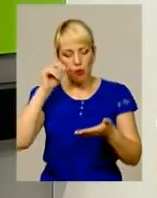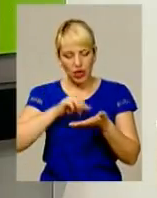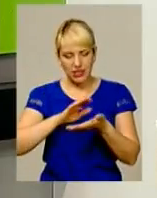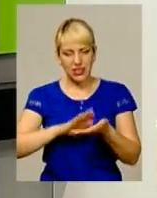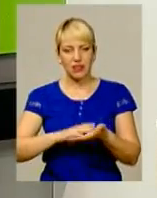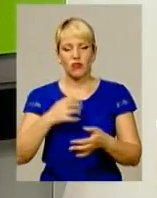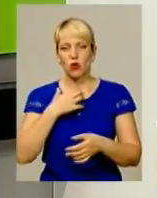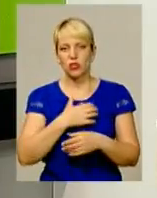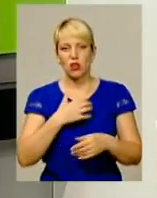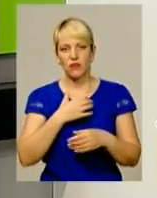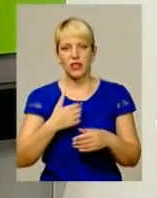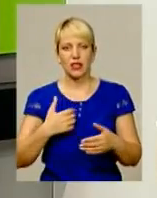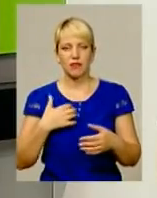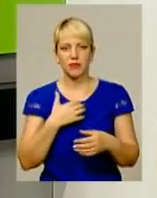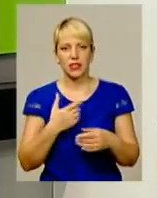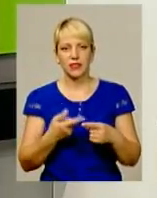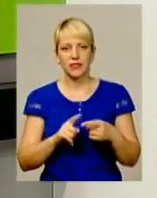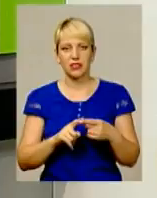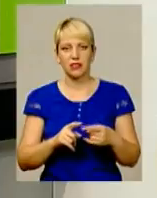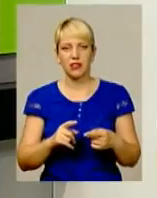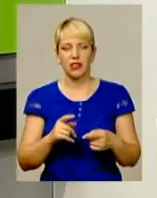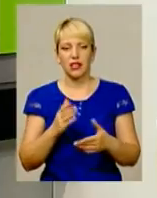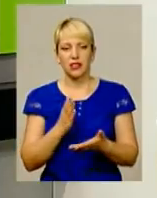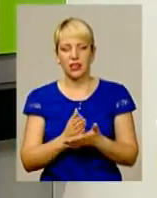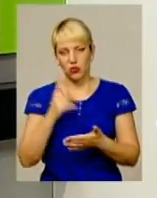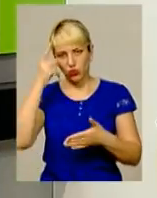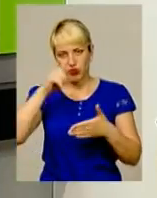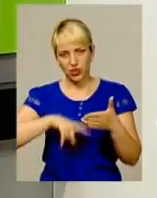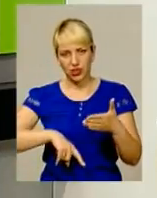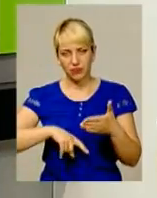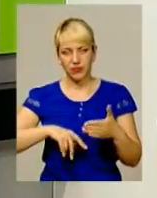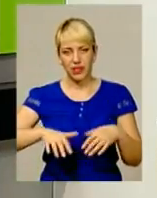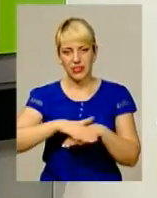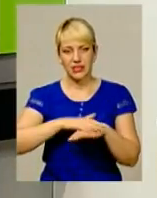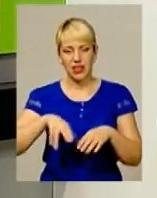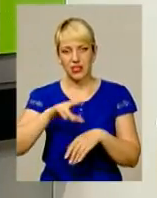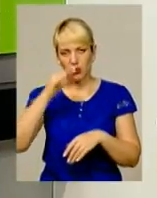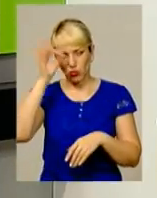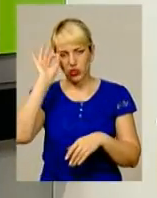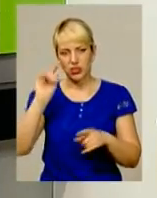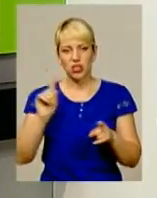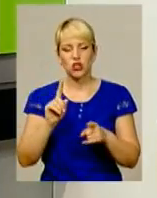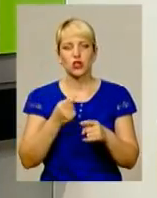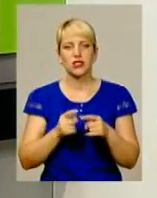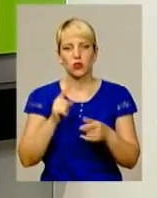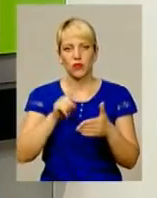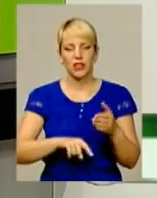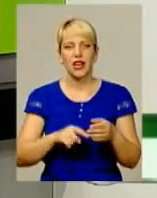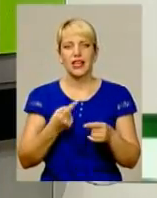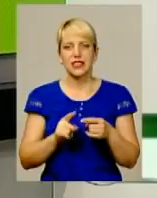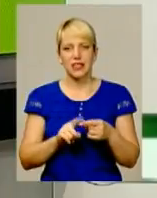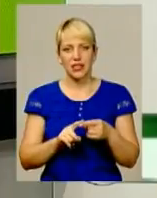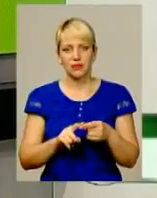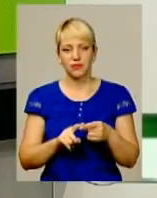І сьогодні основним критерієм роботи поліції – це є довіра населення до поліції. Але що вона складається? Вона складається